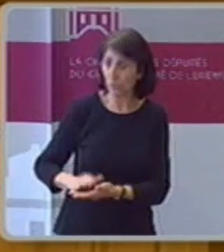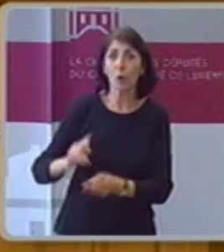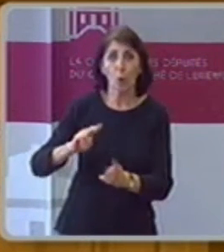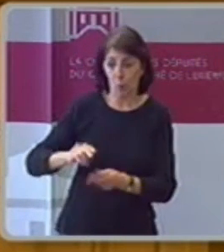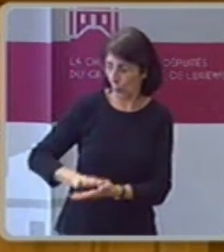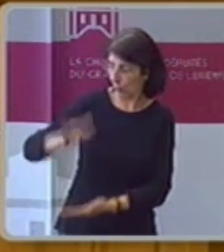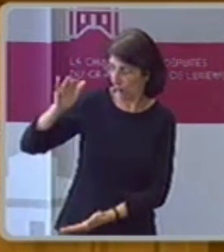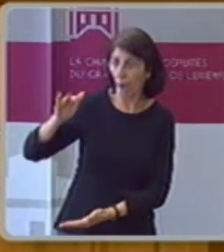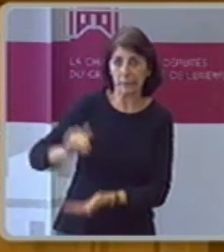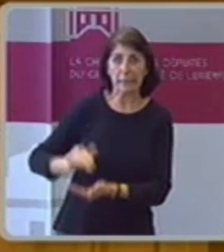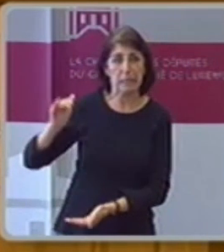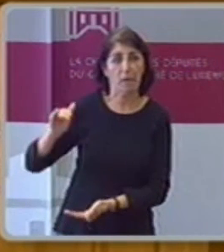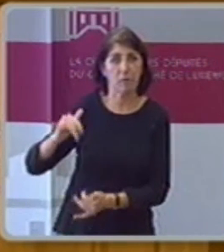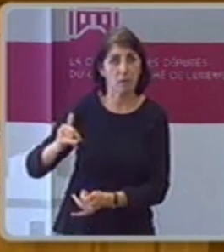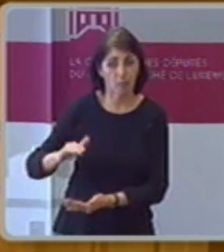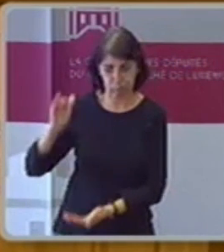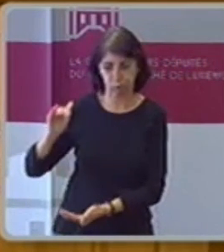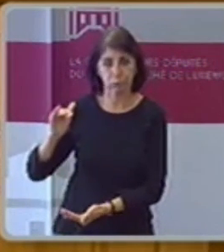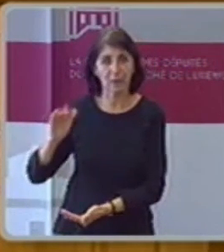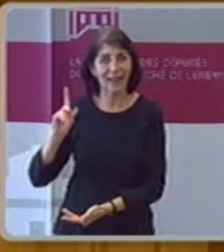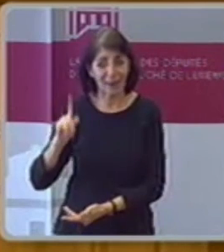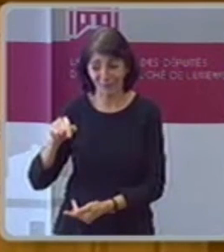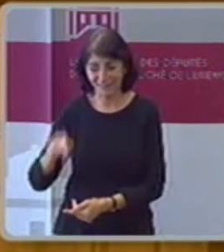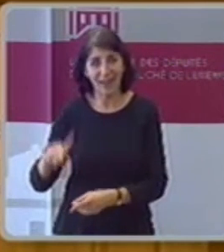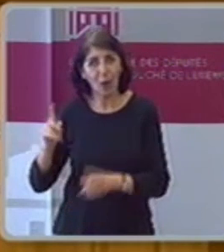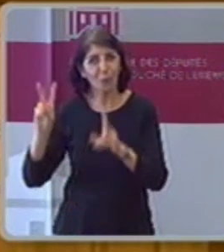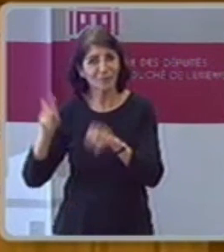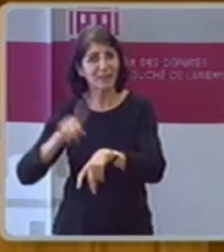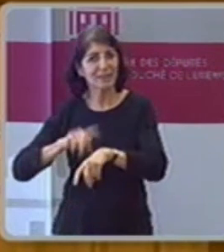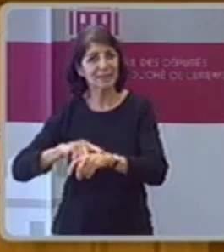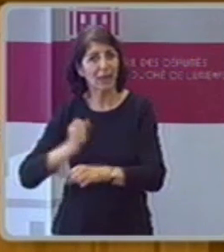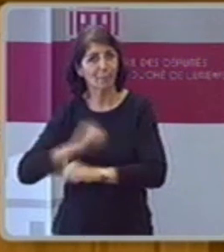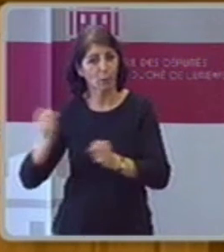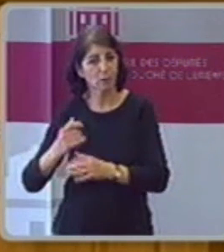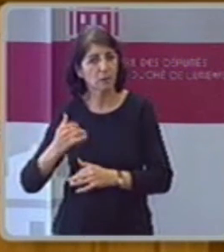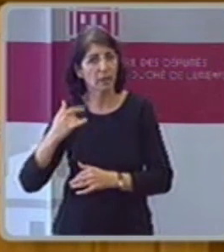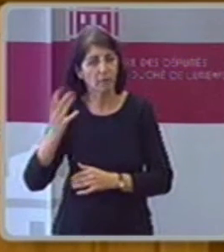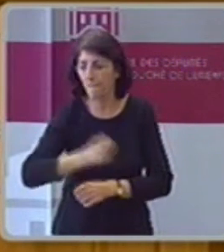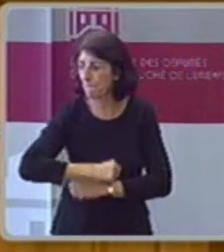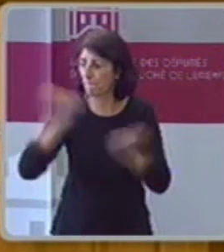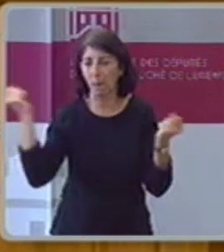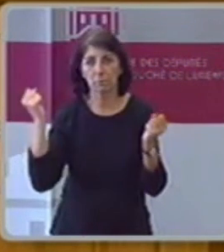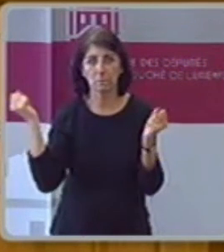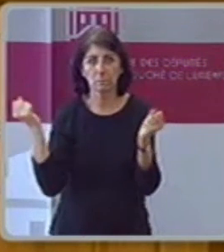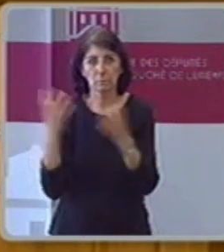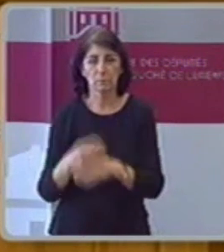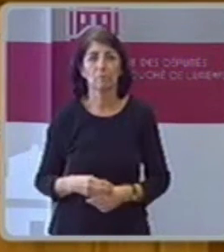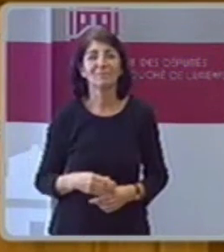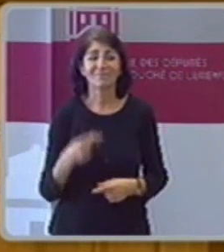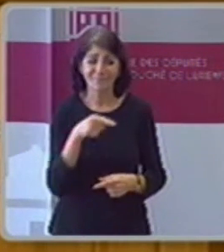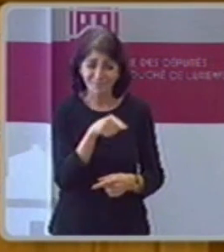Probleme die heute von der Staatsminister mit keinem Wort